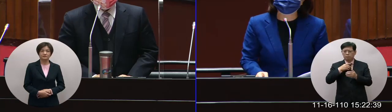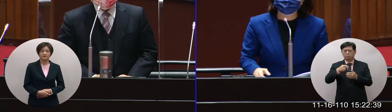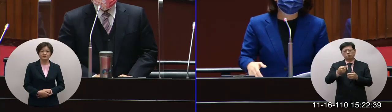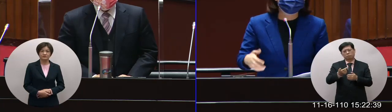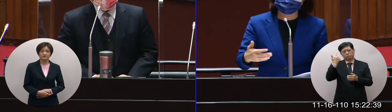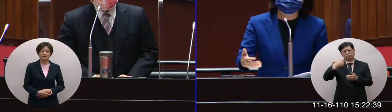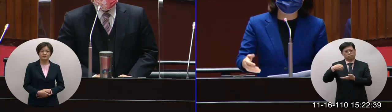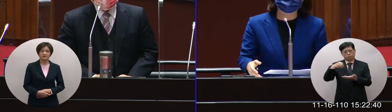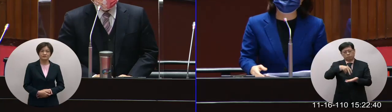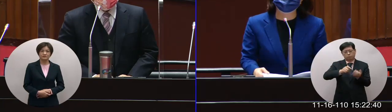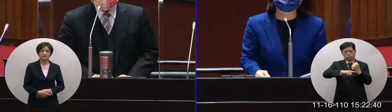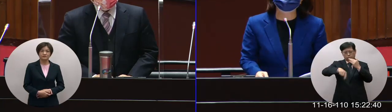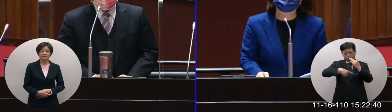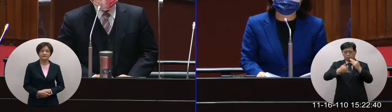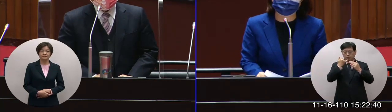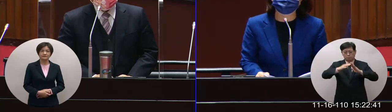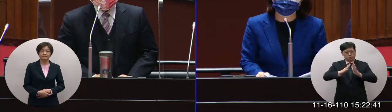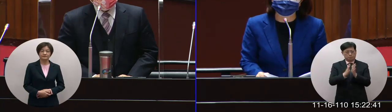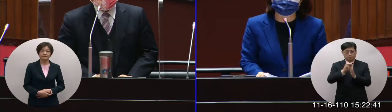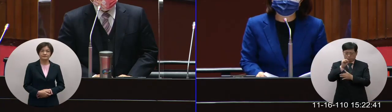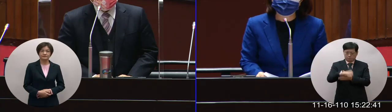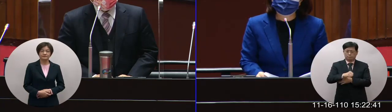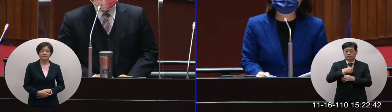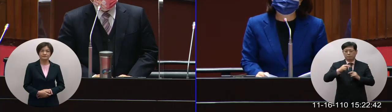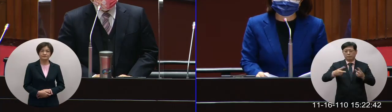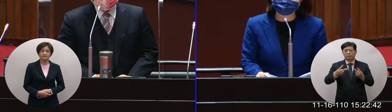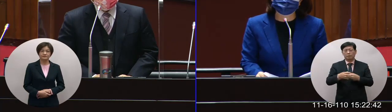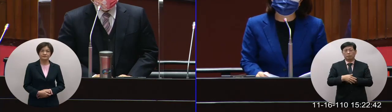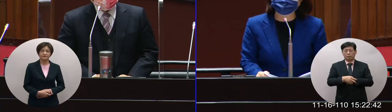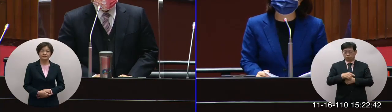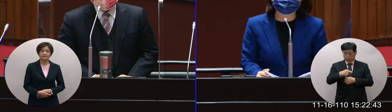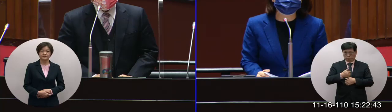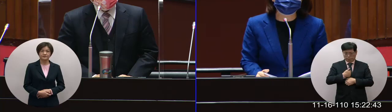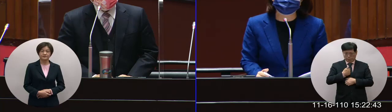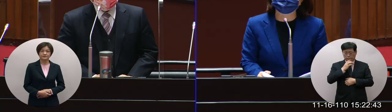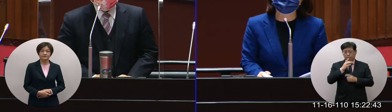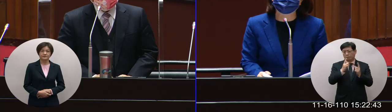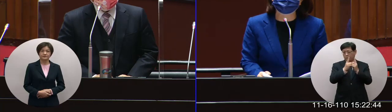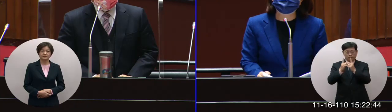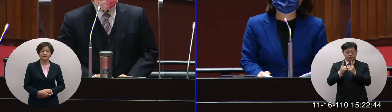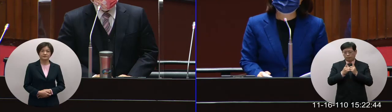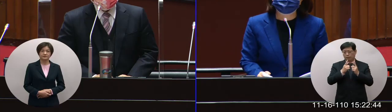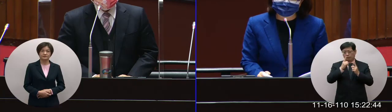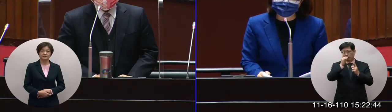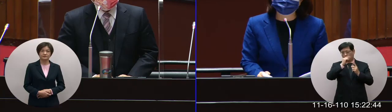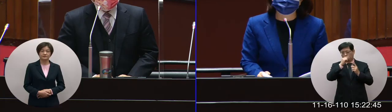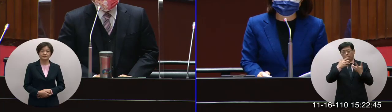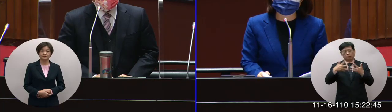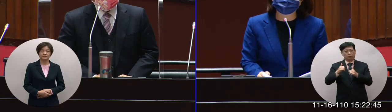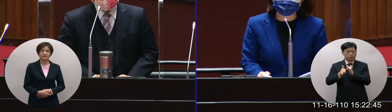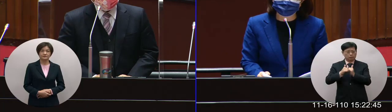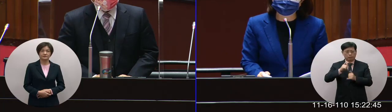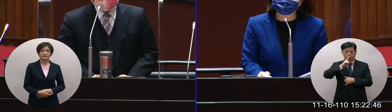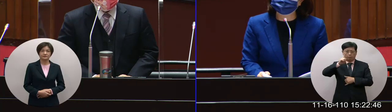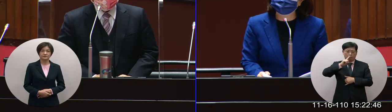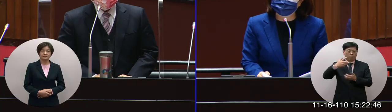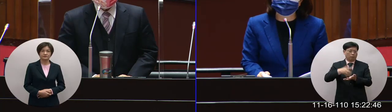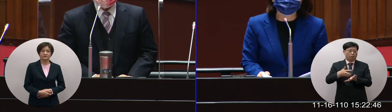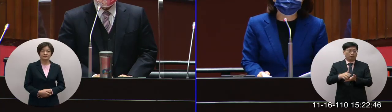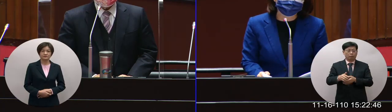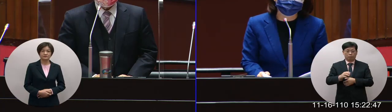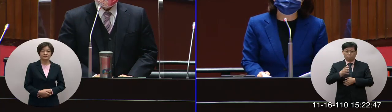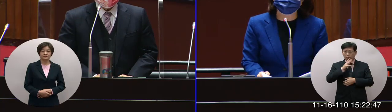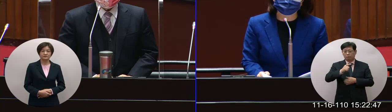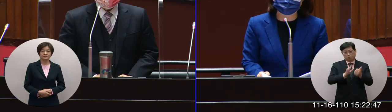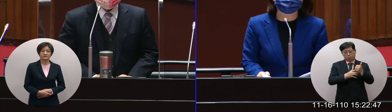立法院來我們很快的就一定會願意來處理那這的確是一個我們現在面對很多民眾陳情的狀況但是